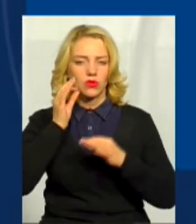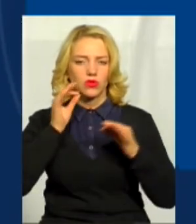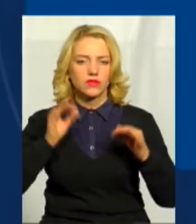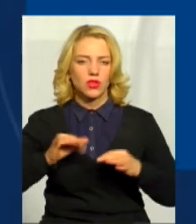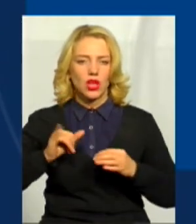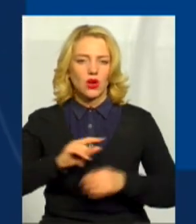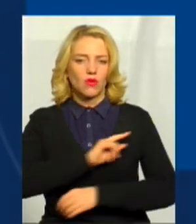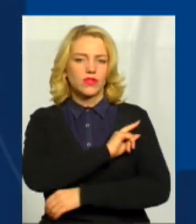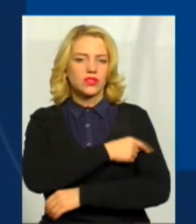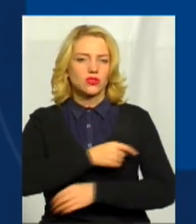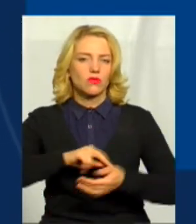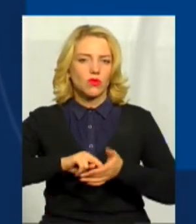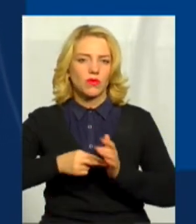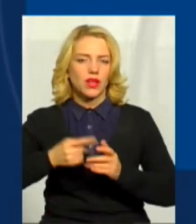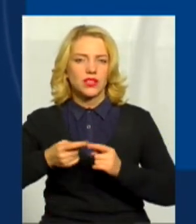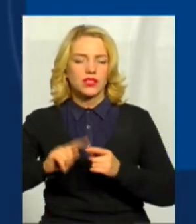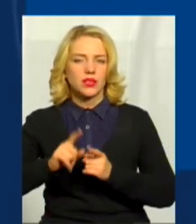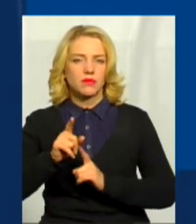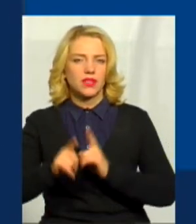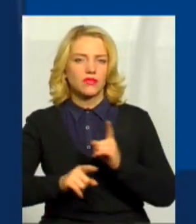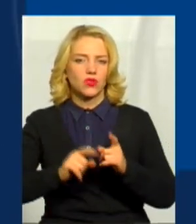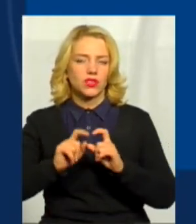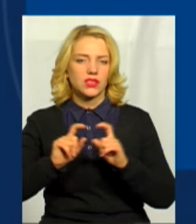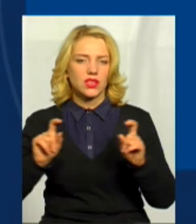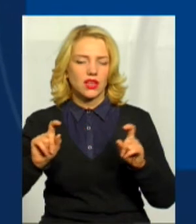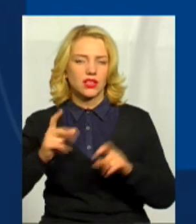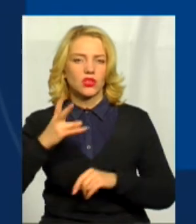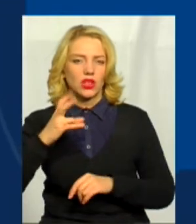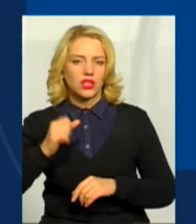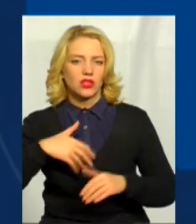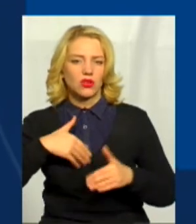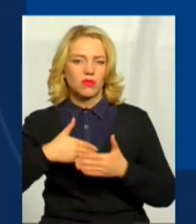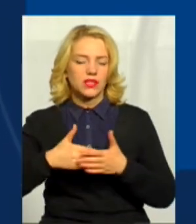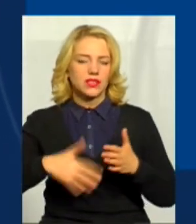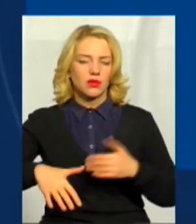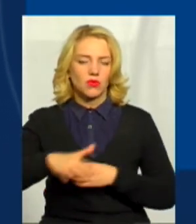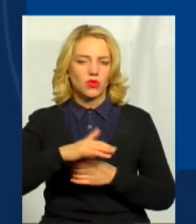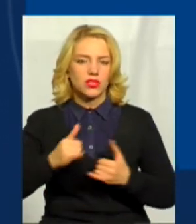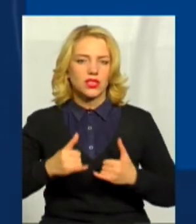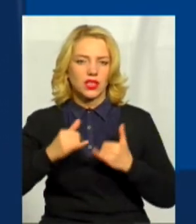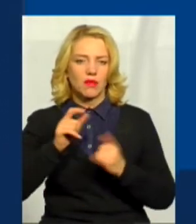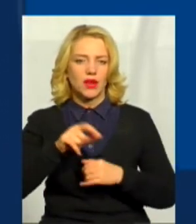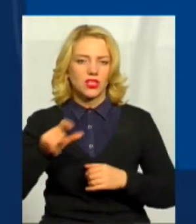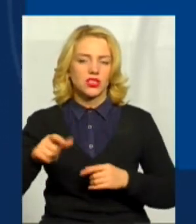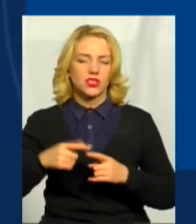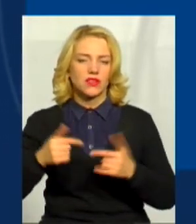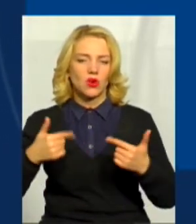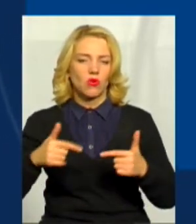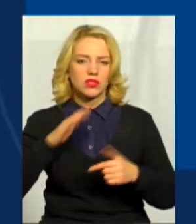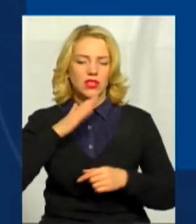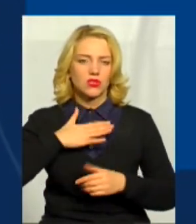фізичному плані це, звісно, перетворення закладу на громадський простір для мешканців і гостей міста,